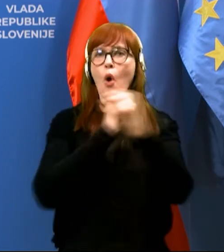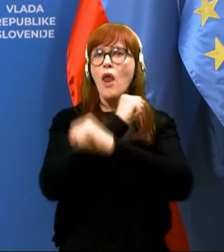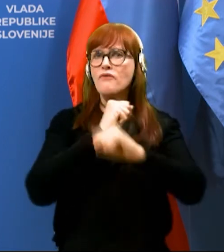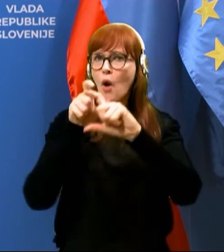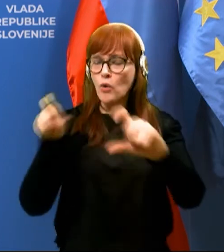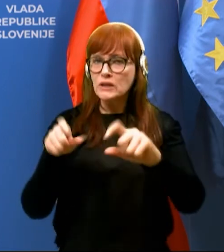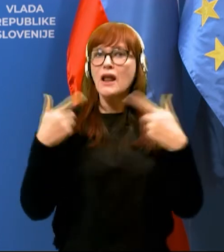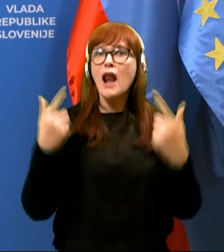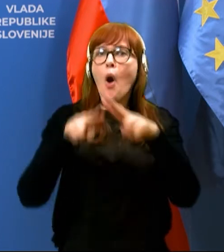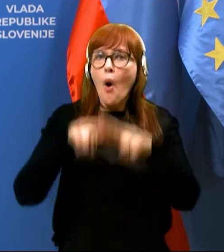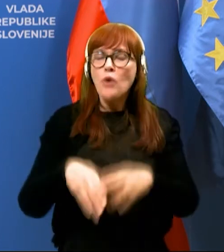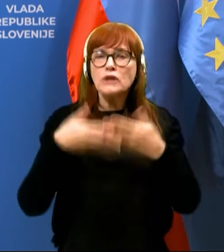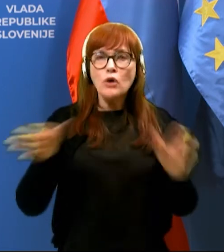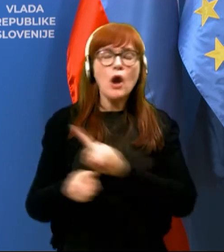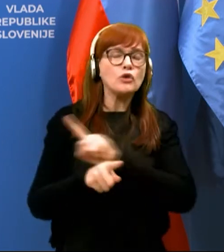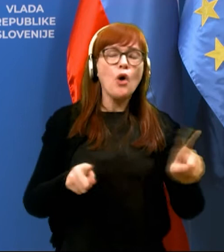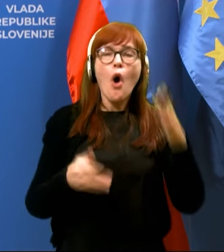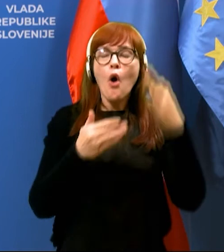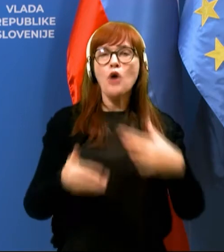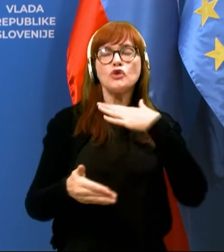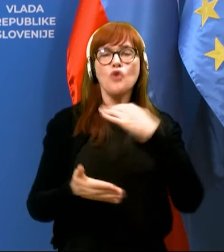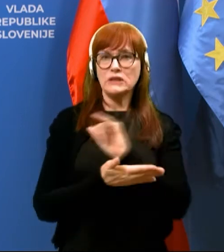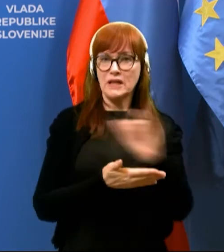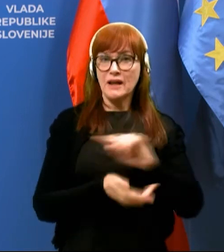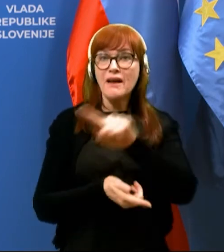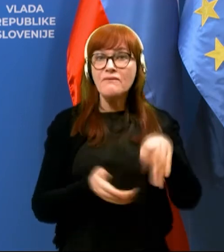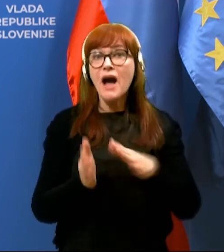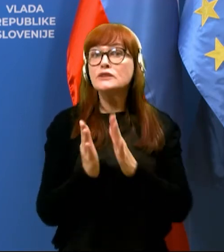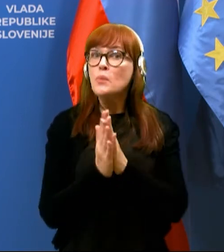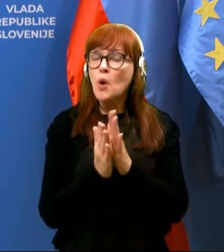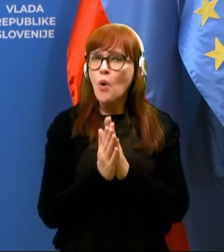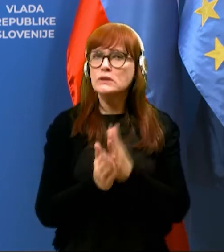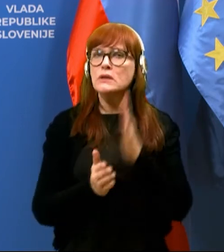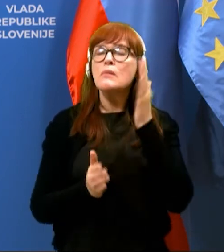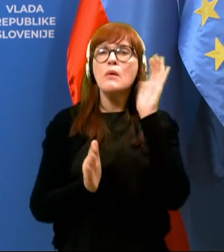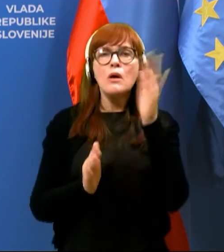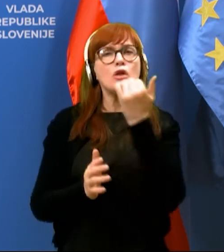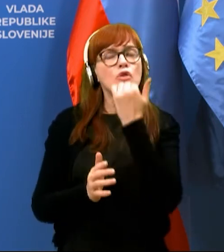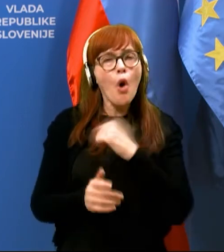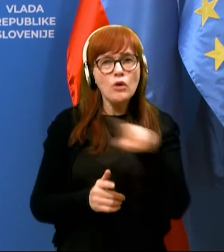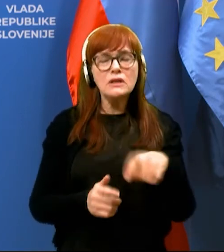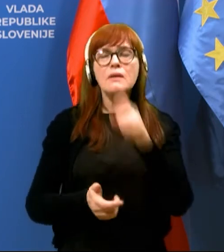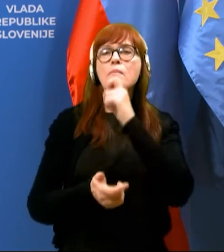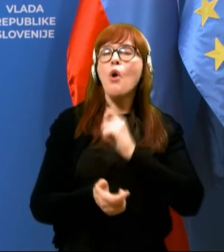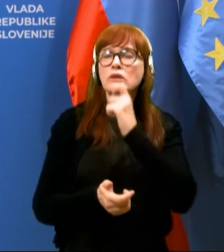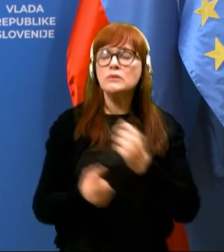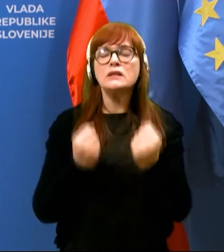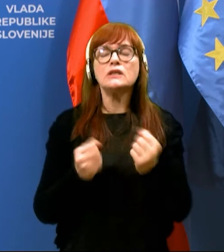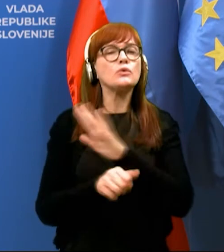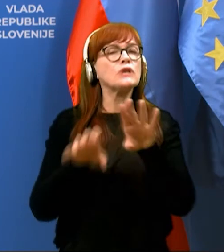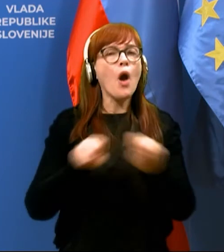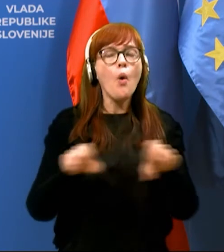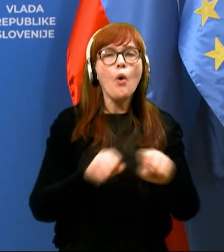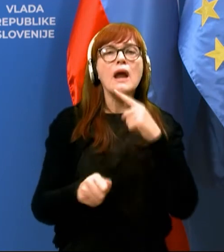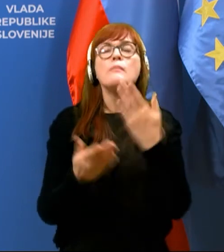lahko ostali odprti do konca šolskega leta. Vas prosim, bodimo doslednji, potrpežljivi, držimo se vseh okrepov in